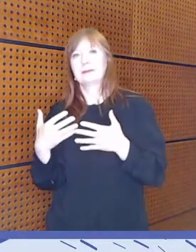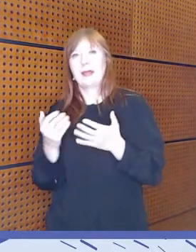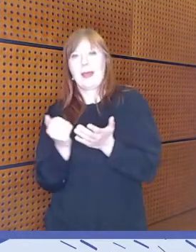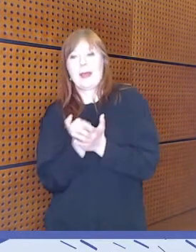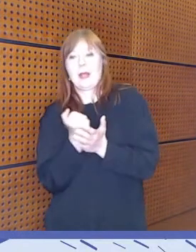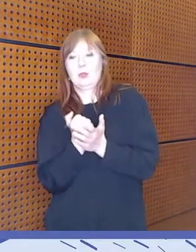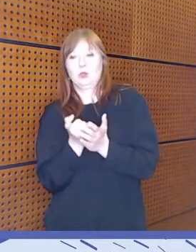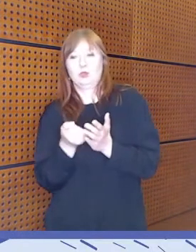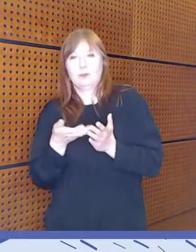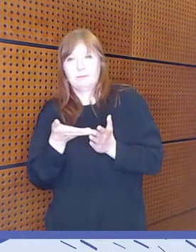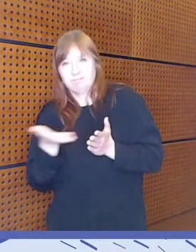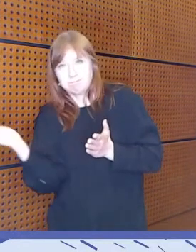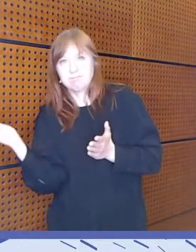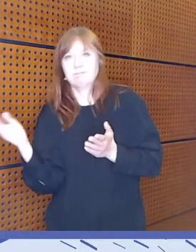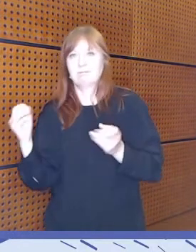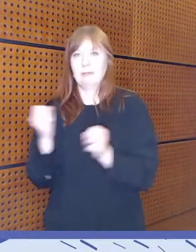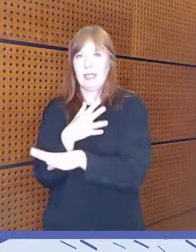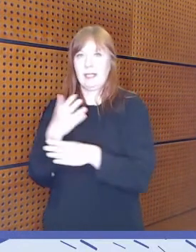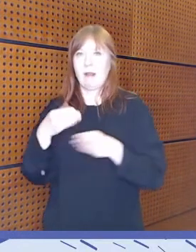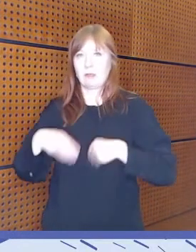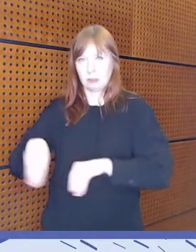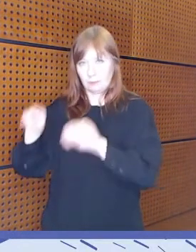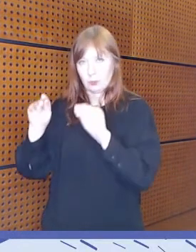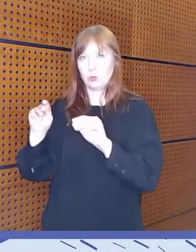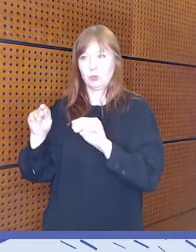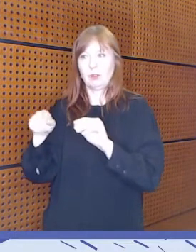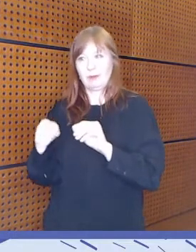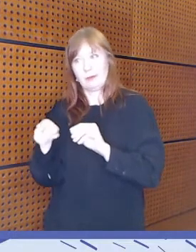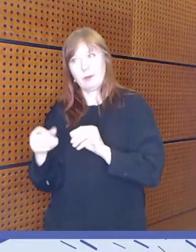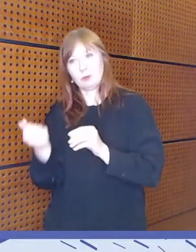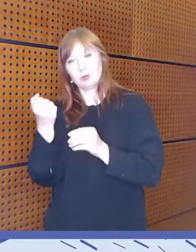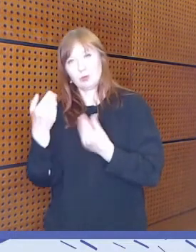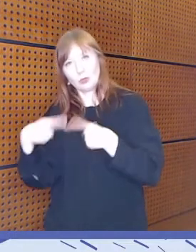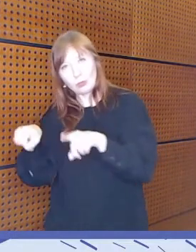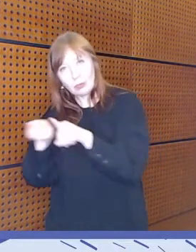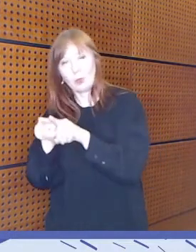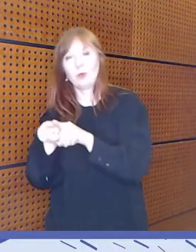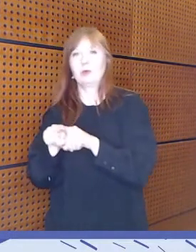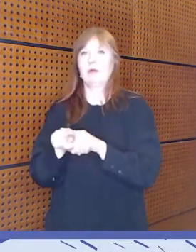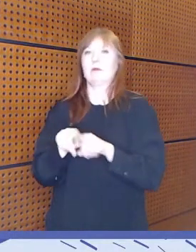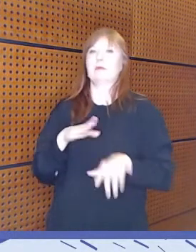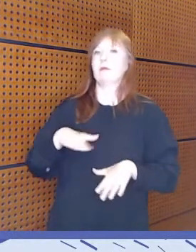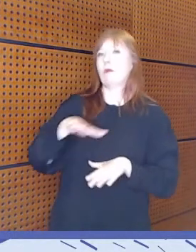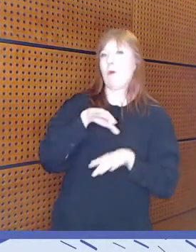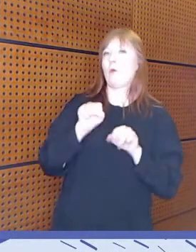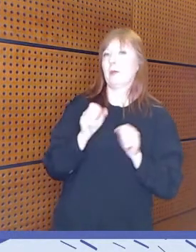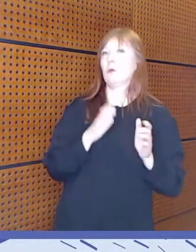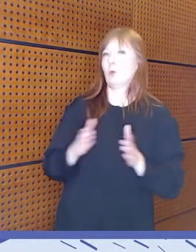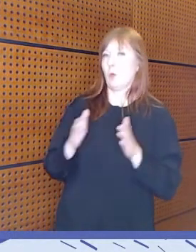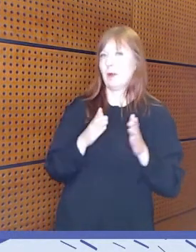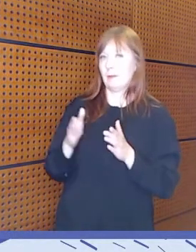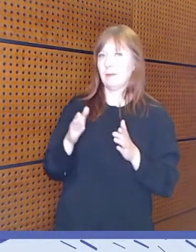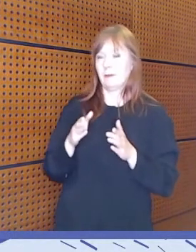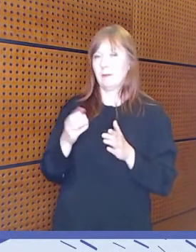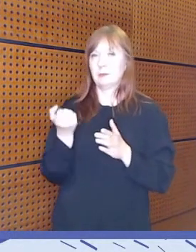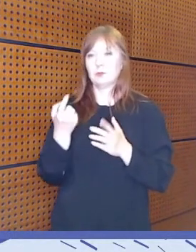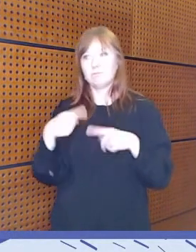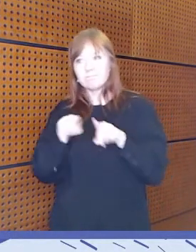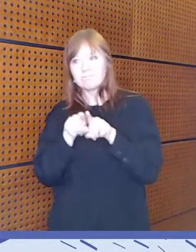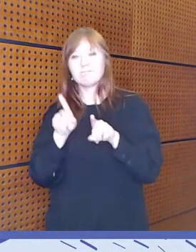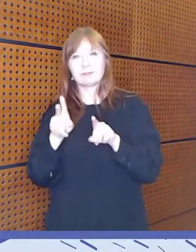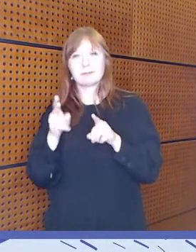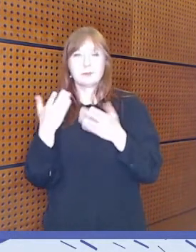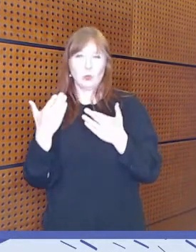mediakasvatukselle, että sitä voidaan toteuttaa. Tämän päivän periaatteiden mukaisesti.